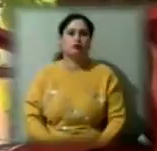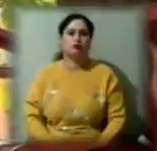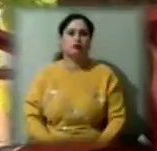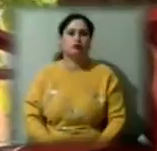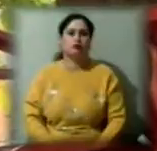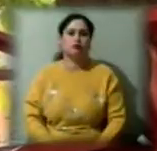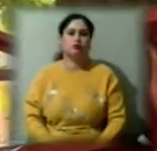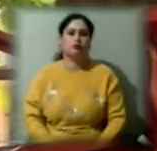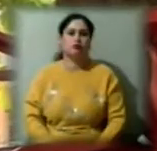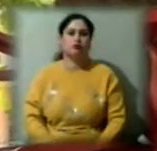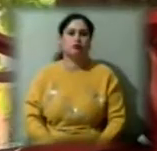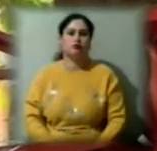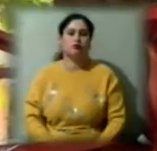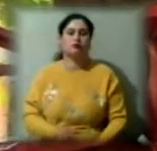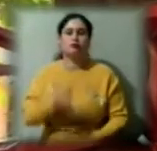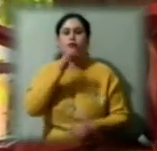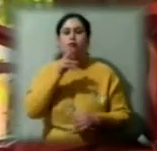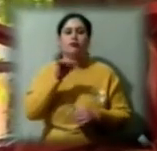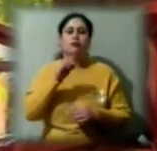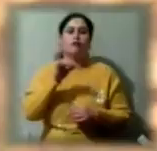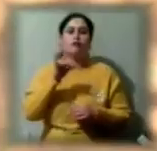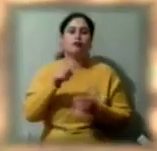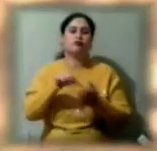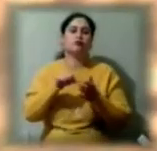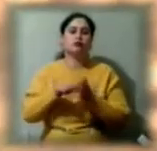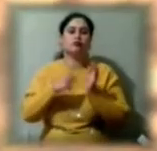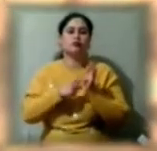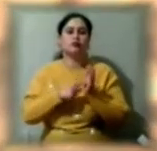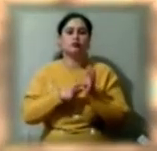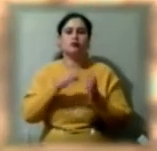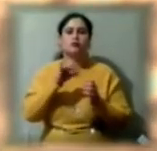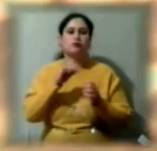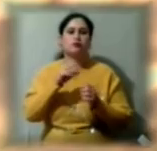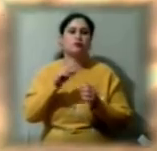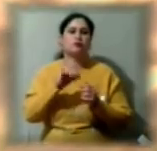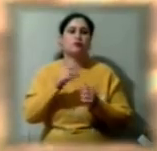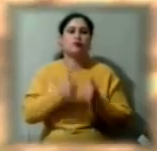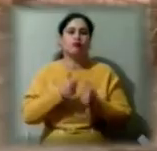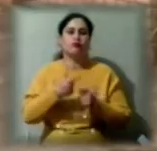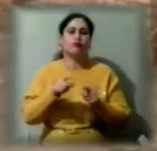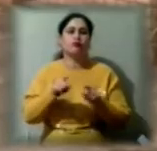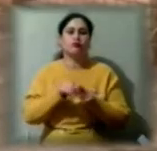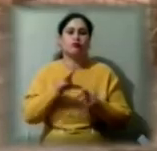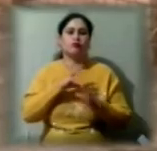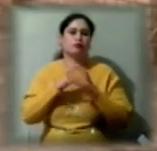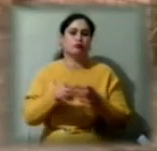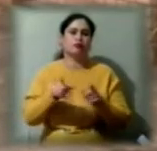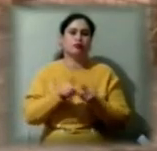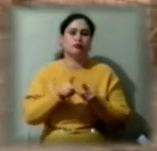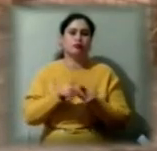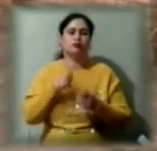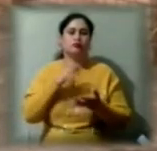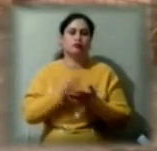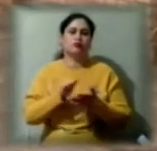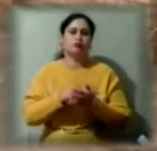За час карантину Валерія брала участь у шести дистанційних вокальних конкурсах, тому числі і міжнародних. Займаюся вдома,